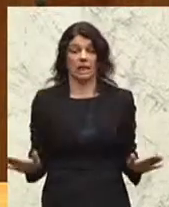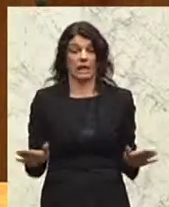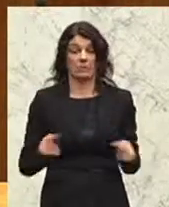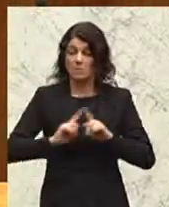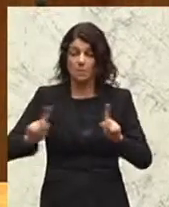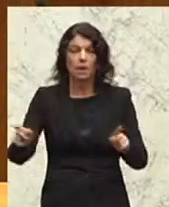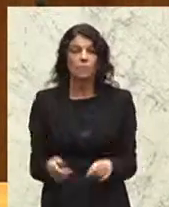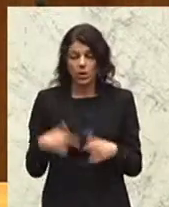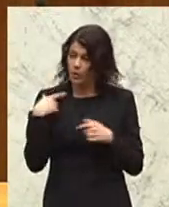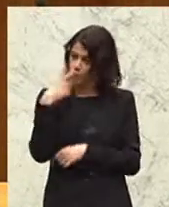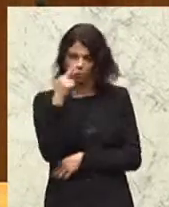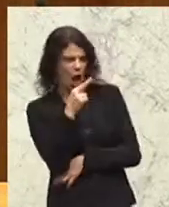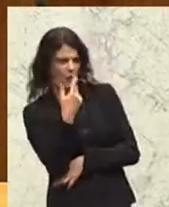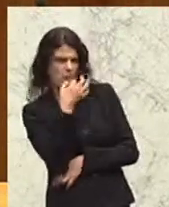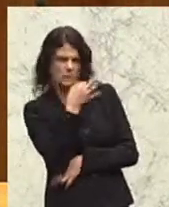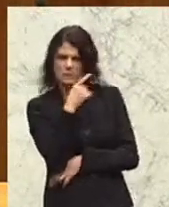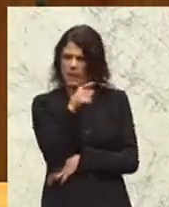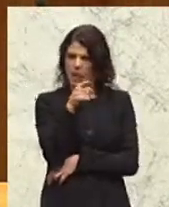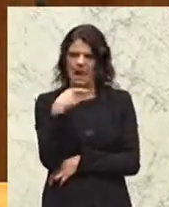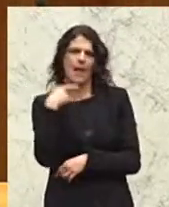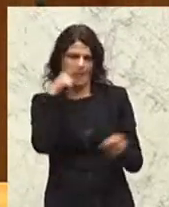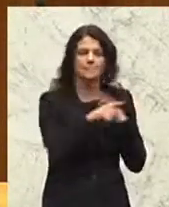fährt. Und genau diese Probleme müssen wir lösen.